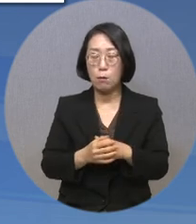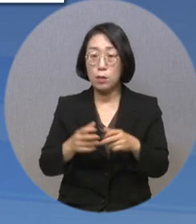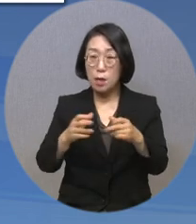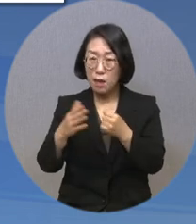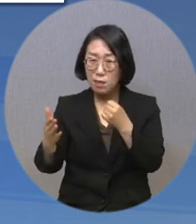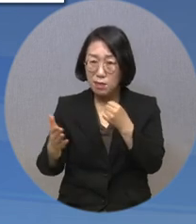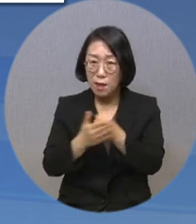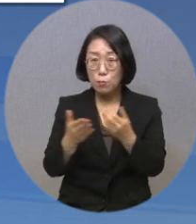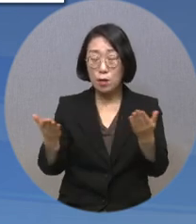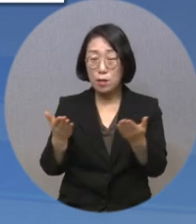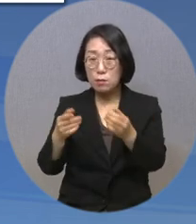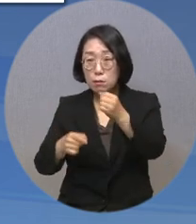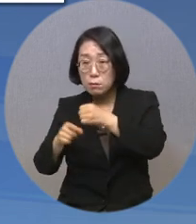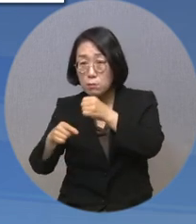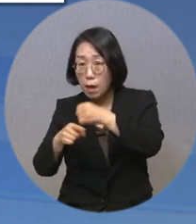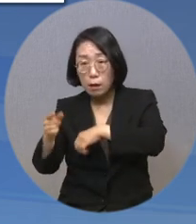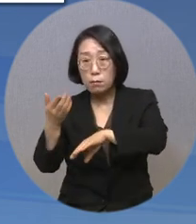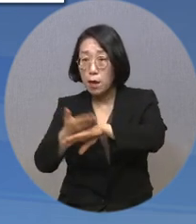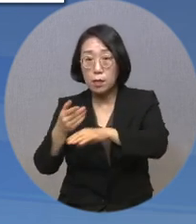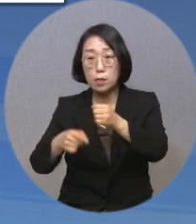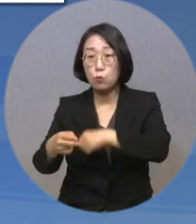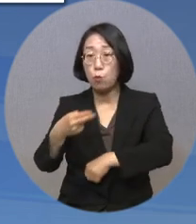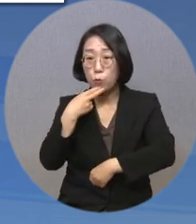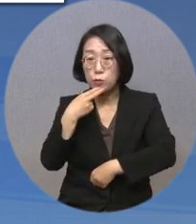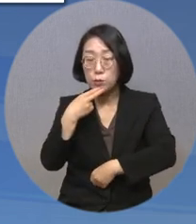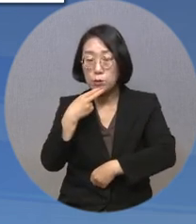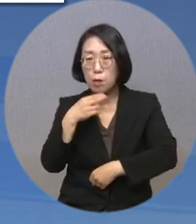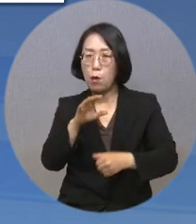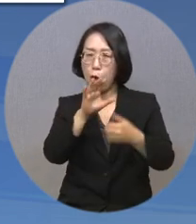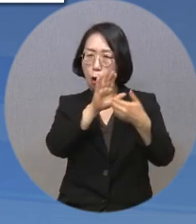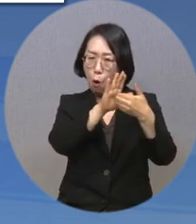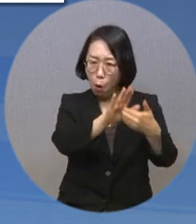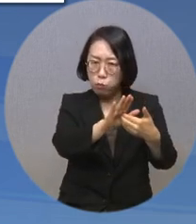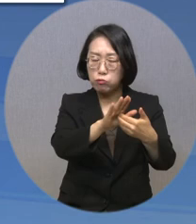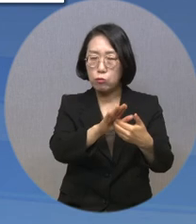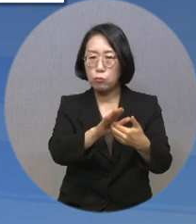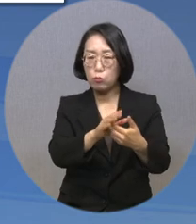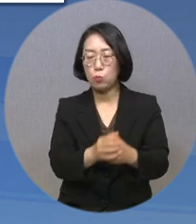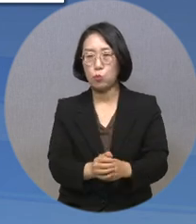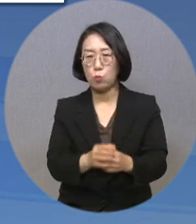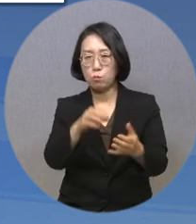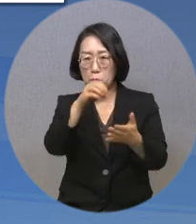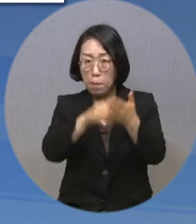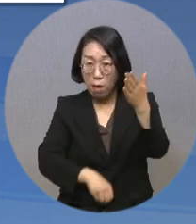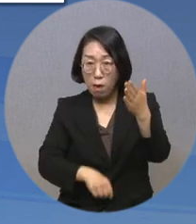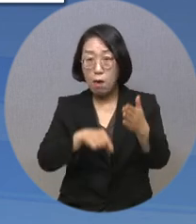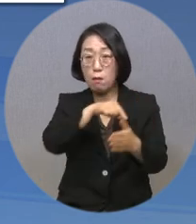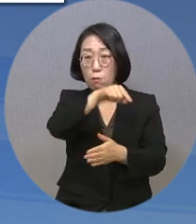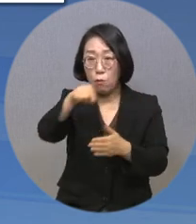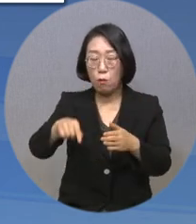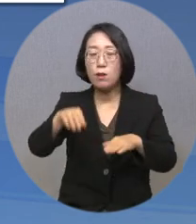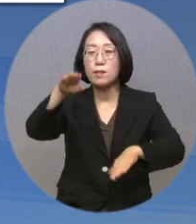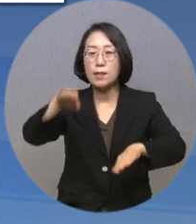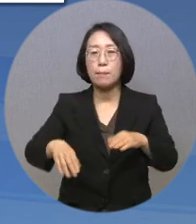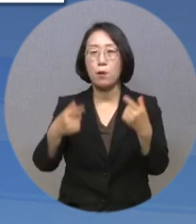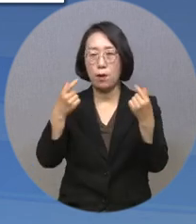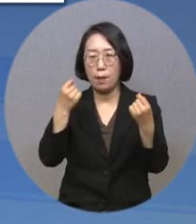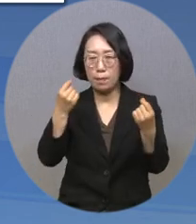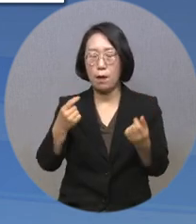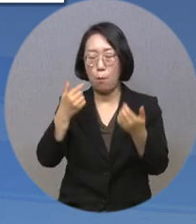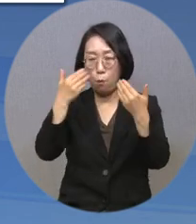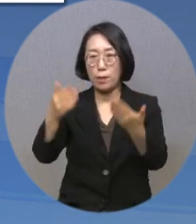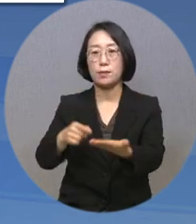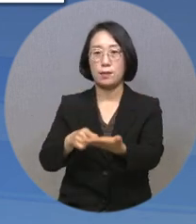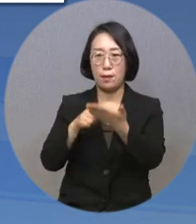정당한 사유 없이 제한, 배제, 분리, 거부 등에 의해 불리하게 대하는 경우를 차별로 규정하고 있습니다.